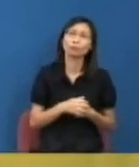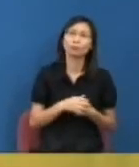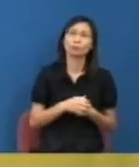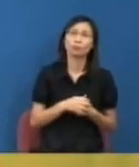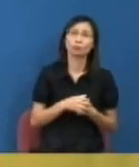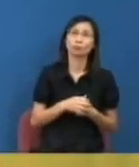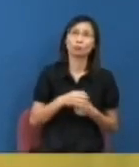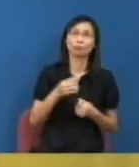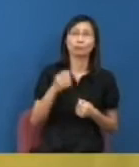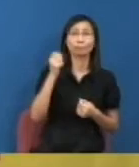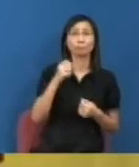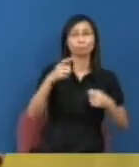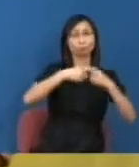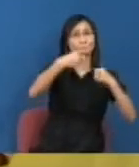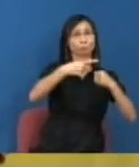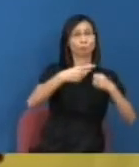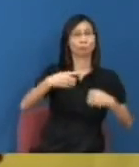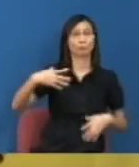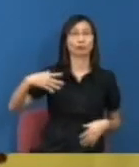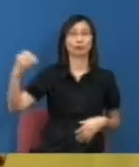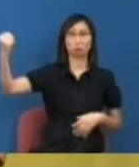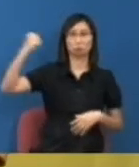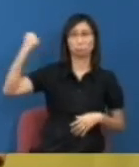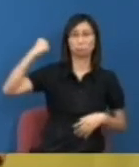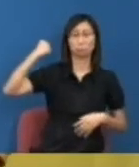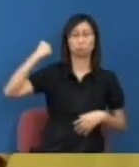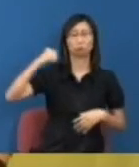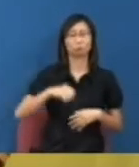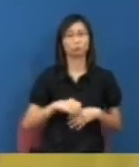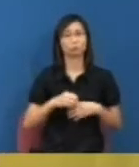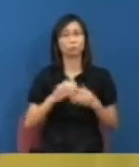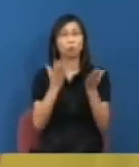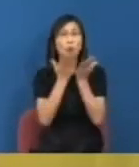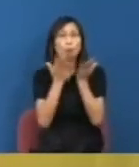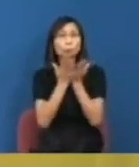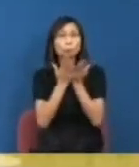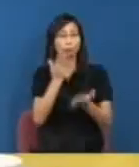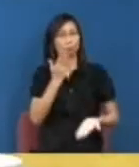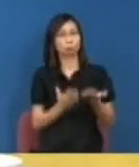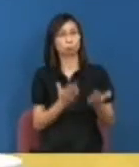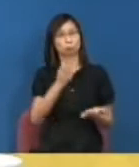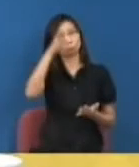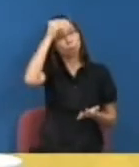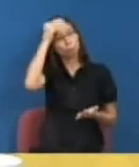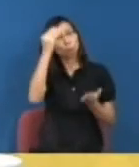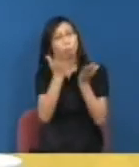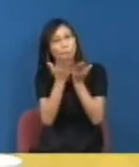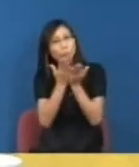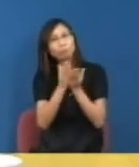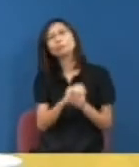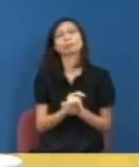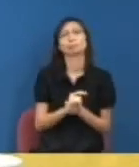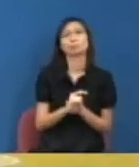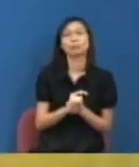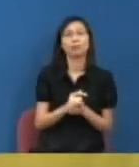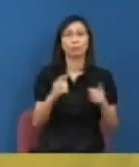第一很大程度上因為來自一些比較強勢的學院理學院或者是學科詳細學科詳細學科相對剛才